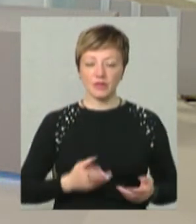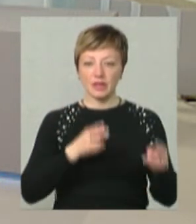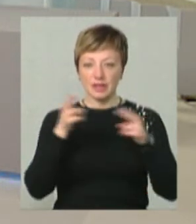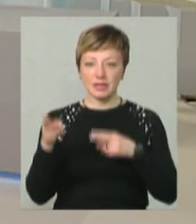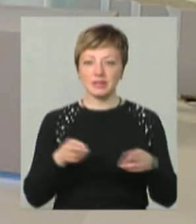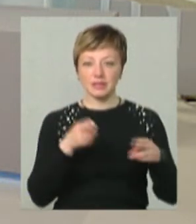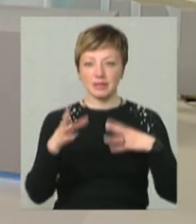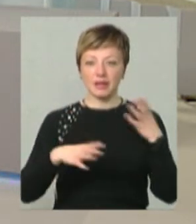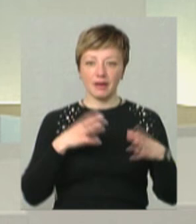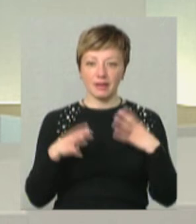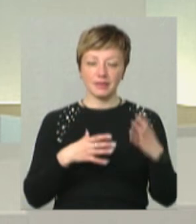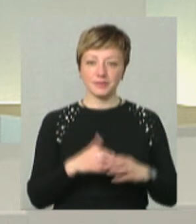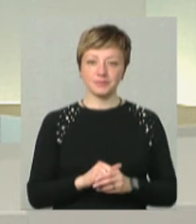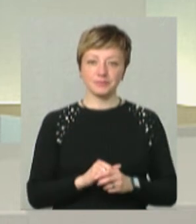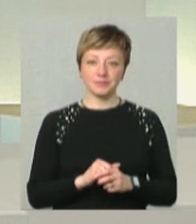їздять на тренд.